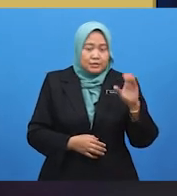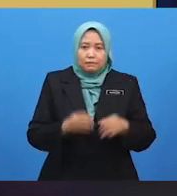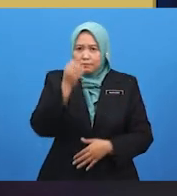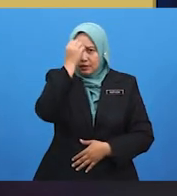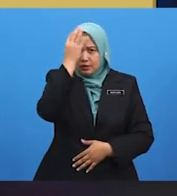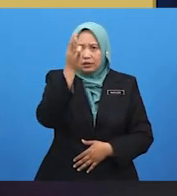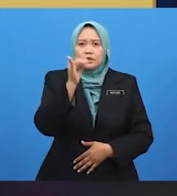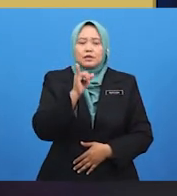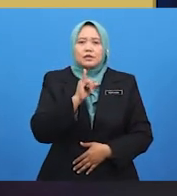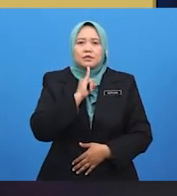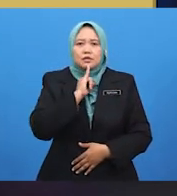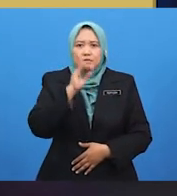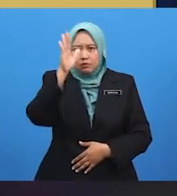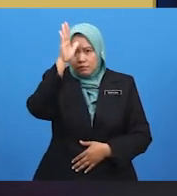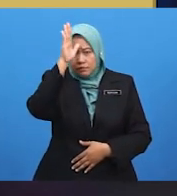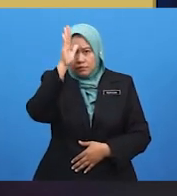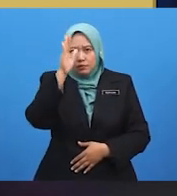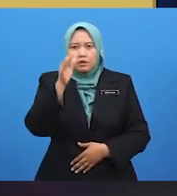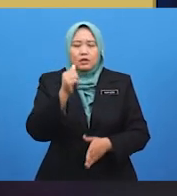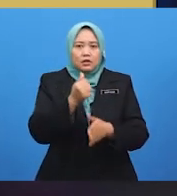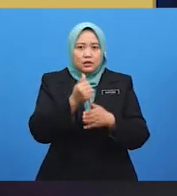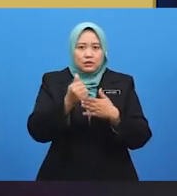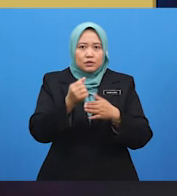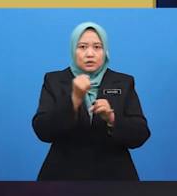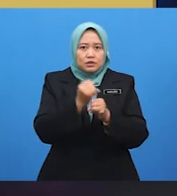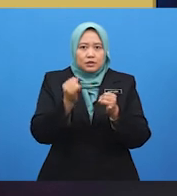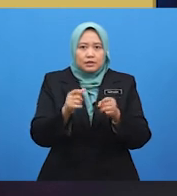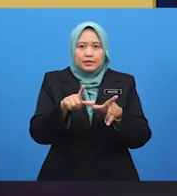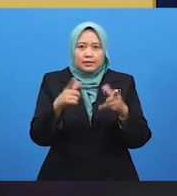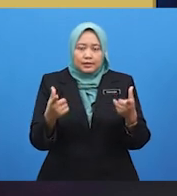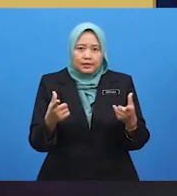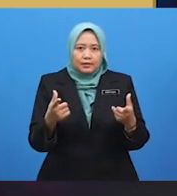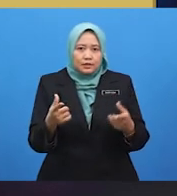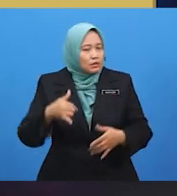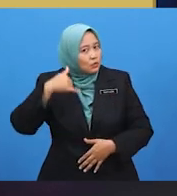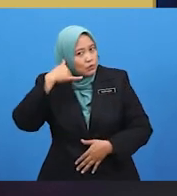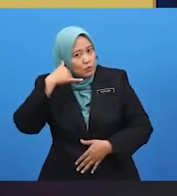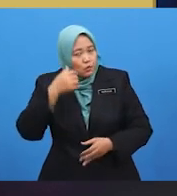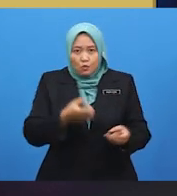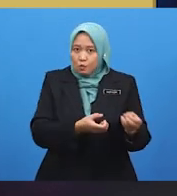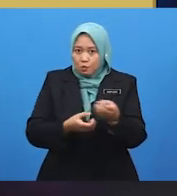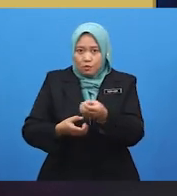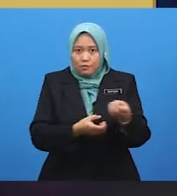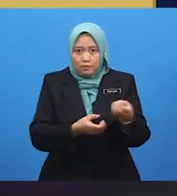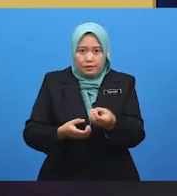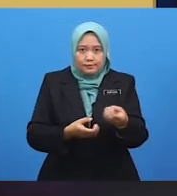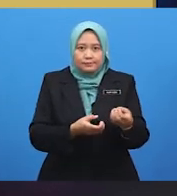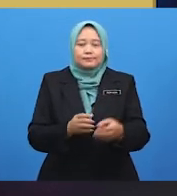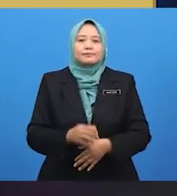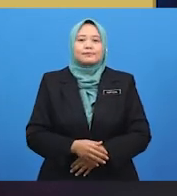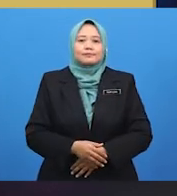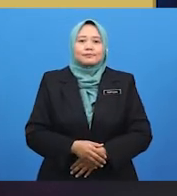Memberitahu ibu bapa atau jiran lain dan menghubungi bomba. Apakah jawapannya murid-murid?